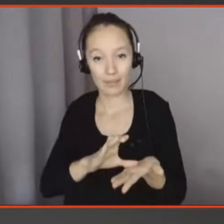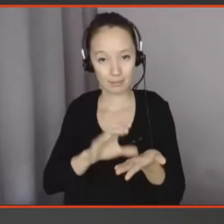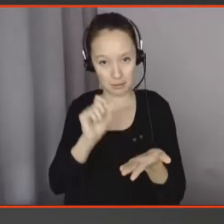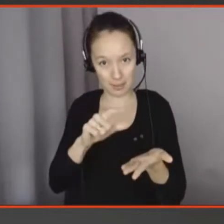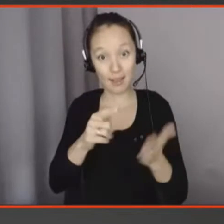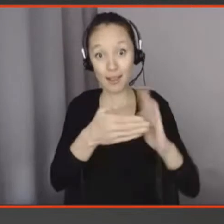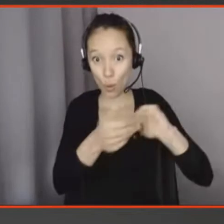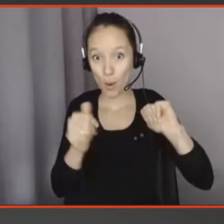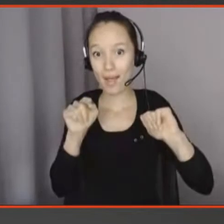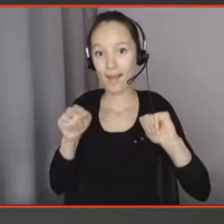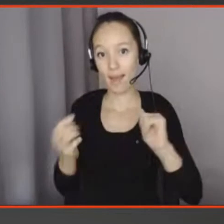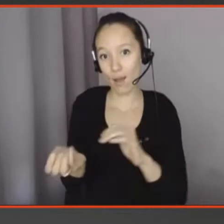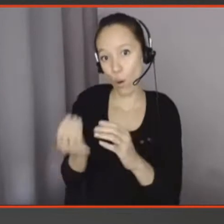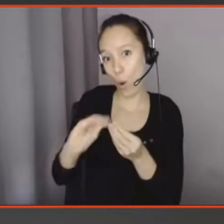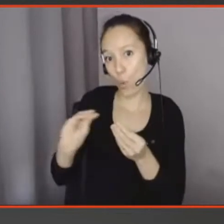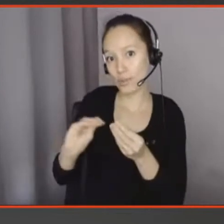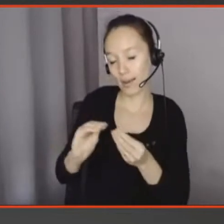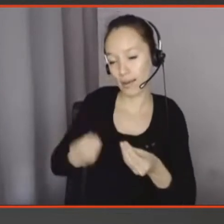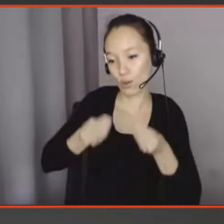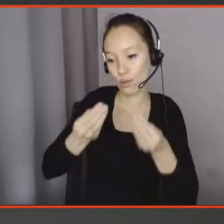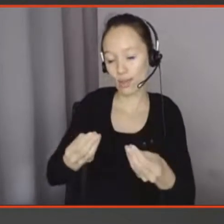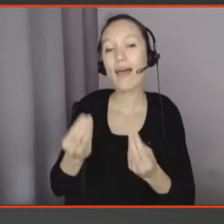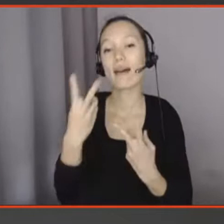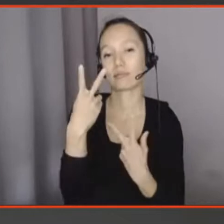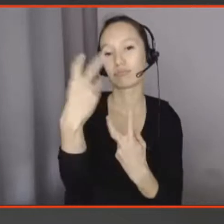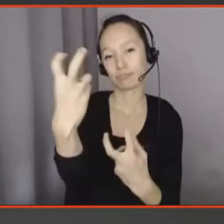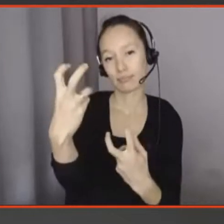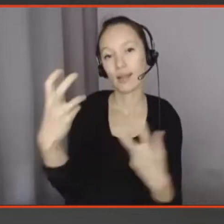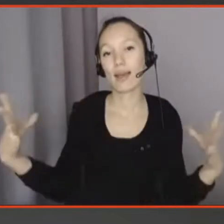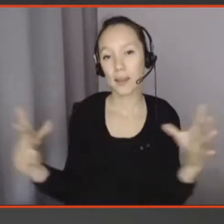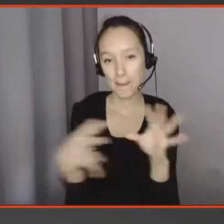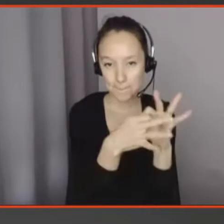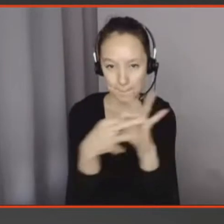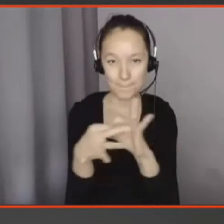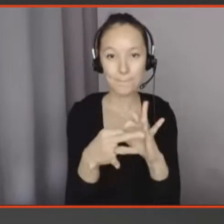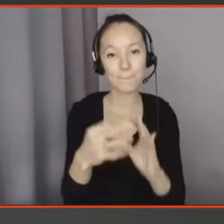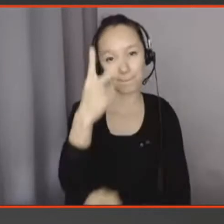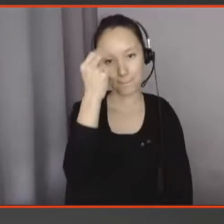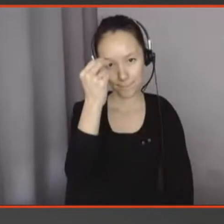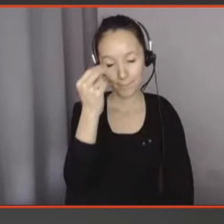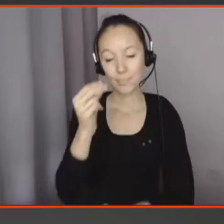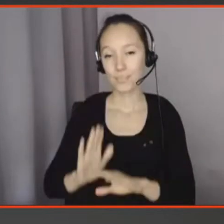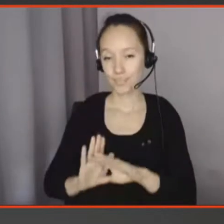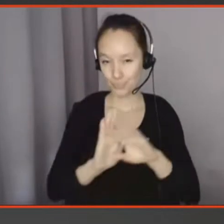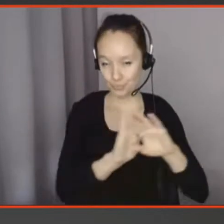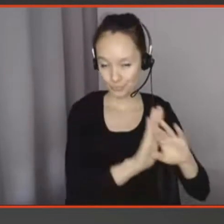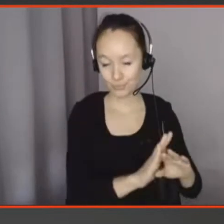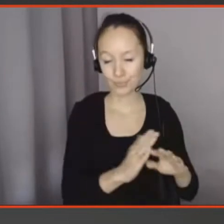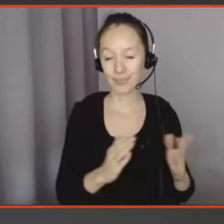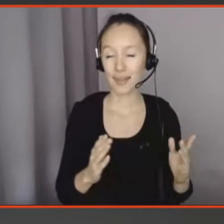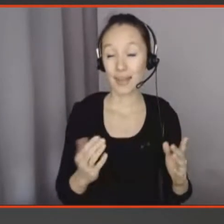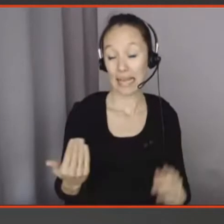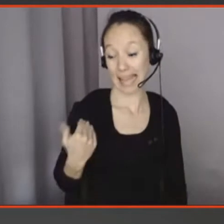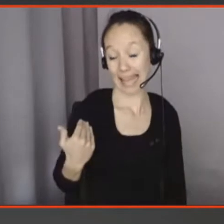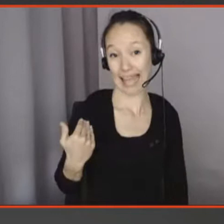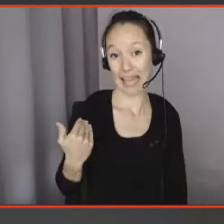'était un exemple parfait pour que les gens comprennent la relation. Par contre, elle a pris beaucoup plus de sens qu'en l'année dernière. J